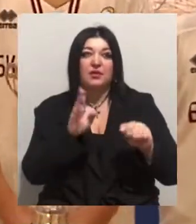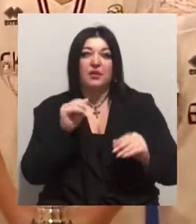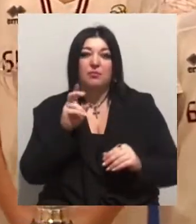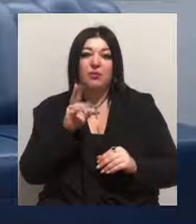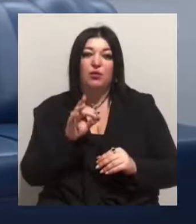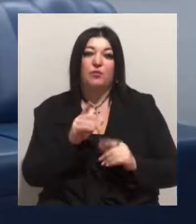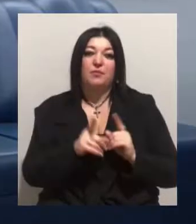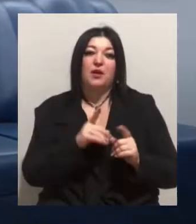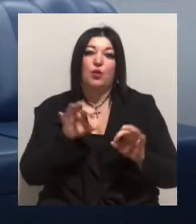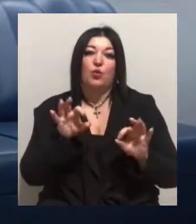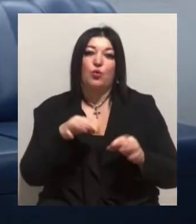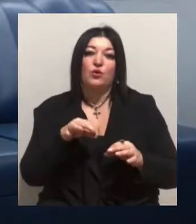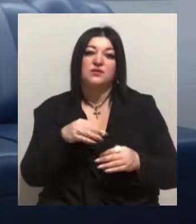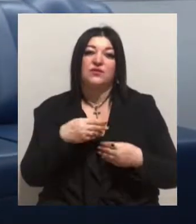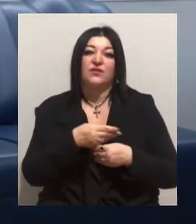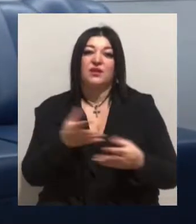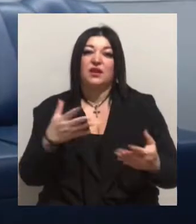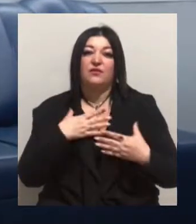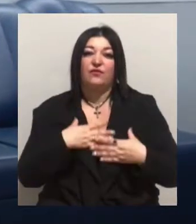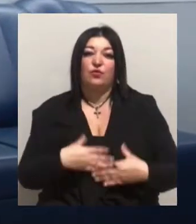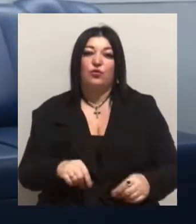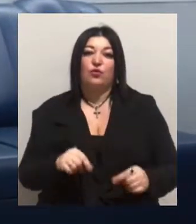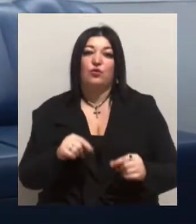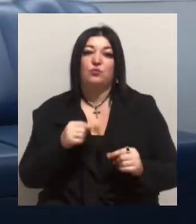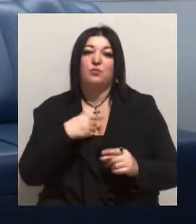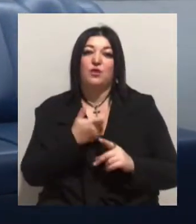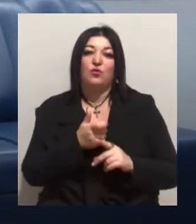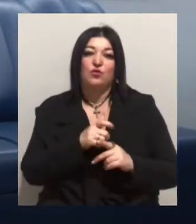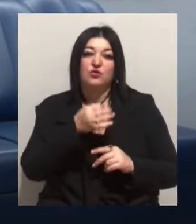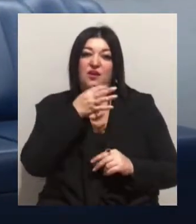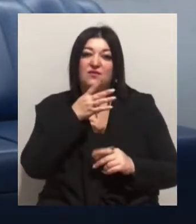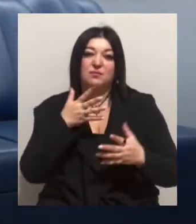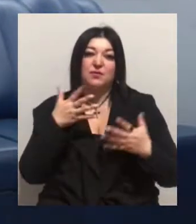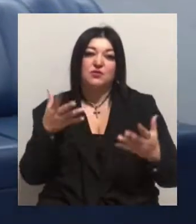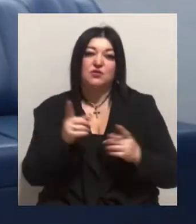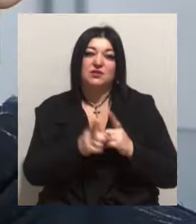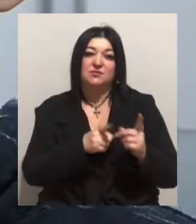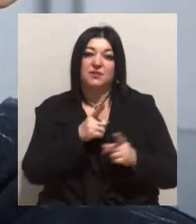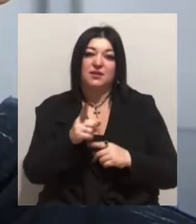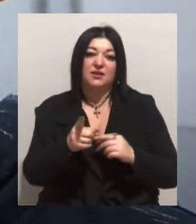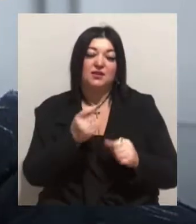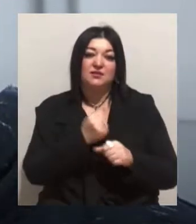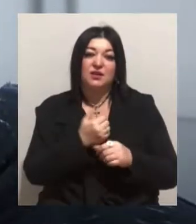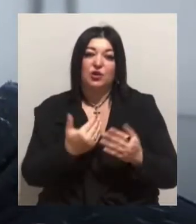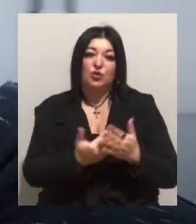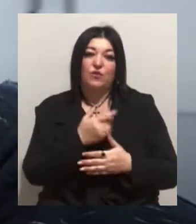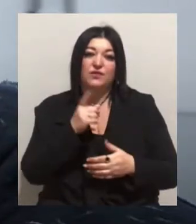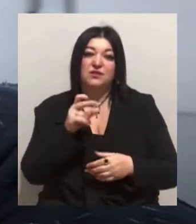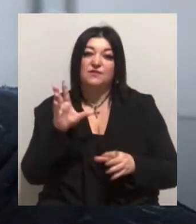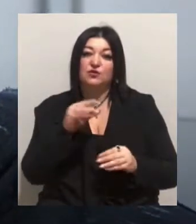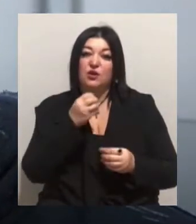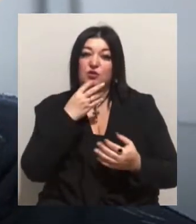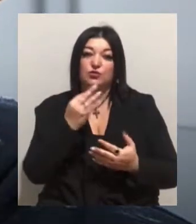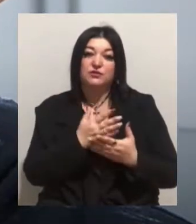віддали форму. Мені дуже подобається. Були великі змінення, зробили новий зал. Все добре, але є